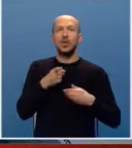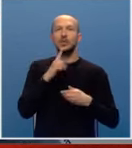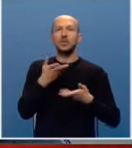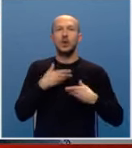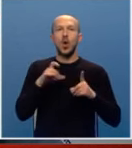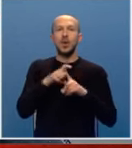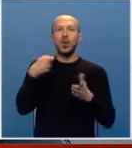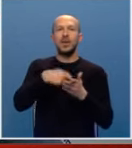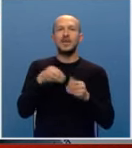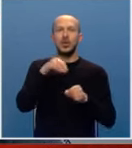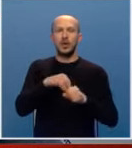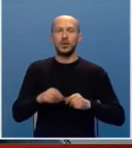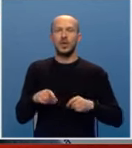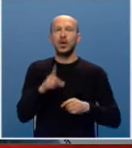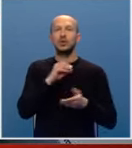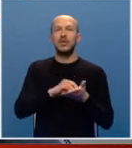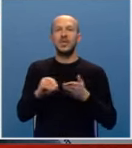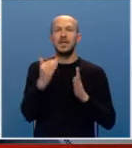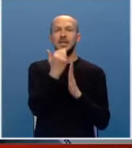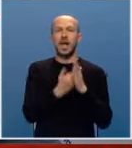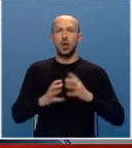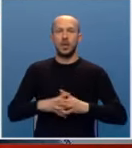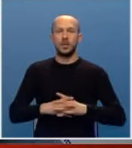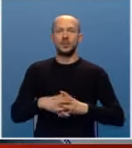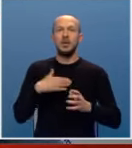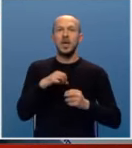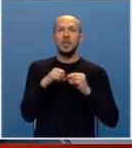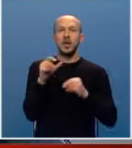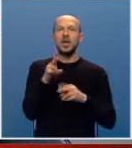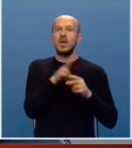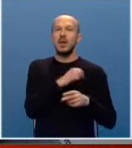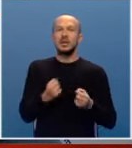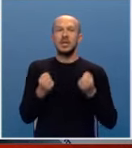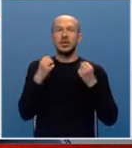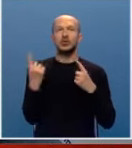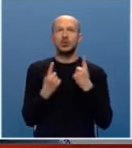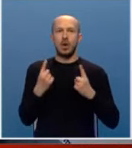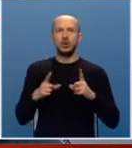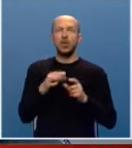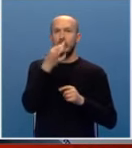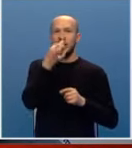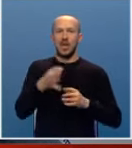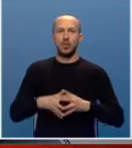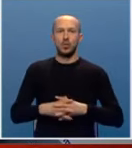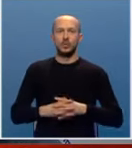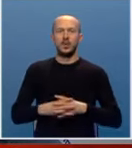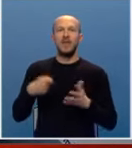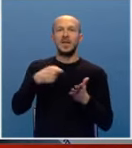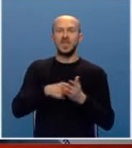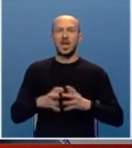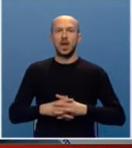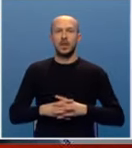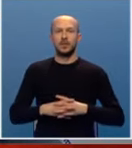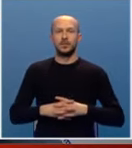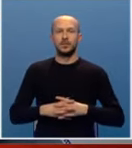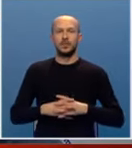ostvaraju od uplate doprinosa, koje su definisani zakonom, mi bi imali sigurno težu situaciju u popitanju finansiranja